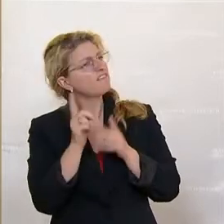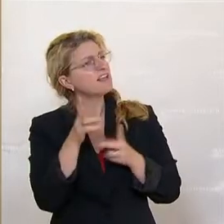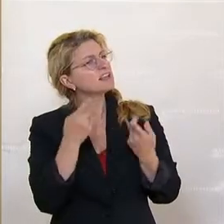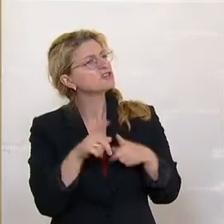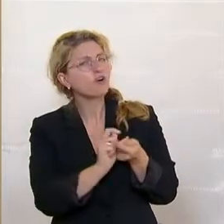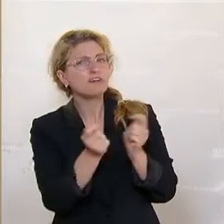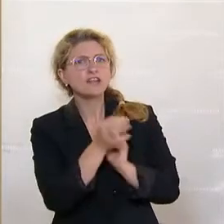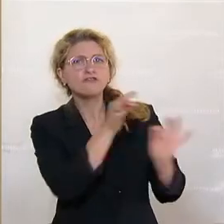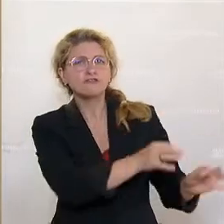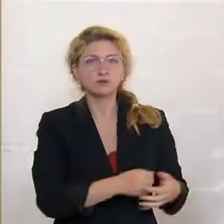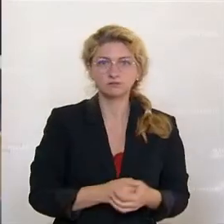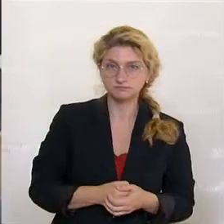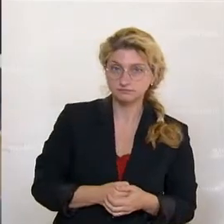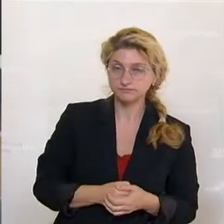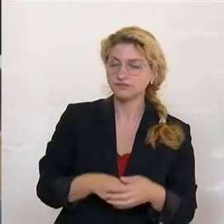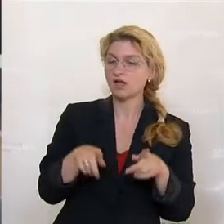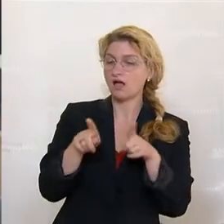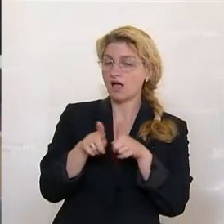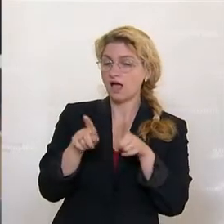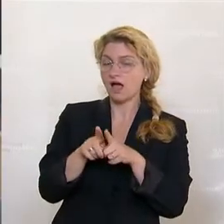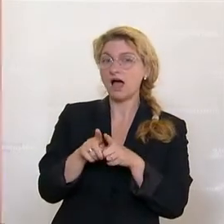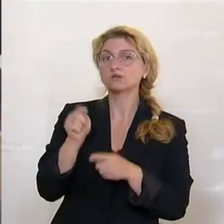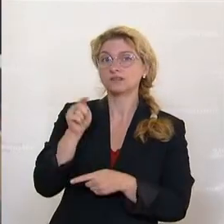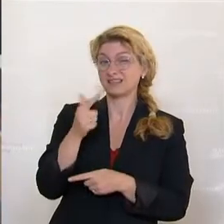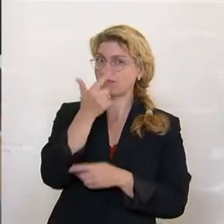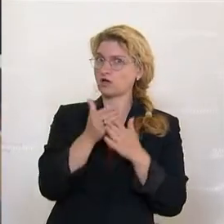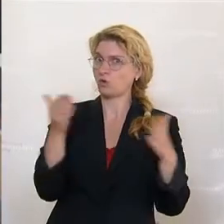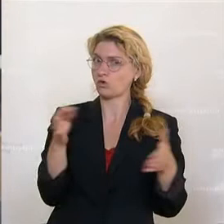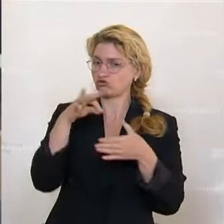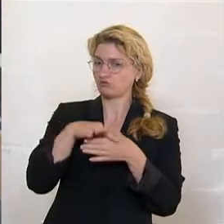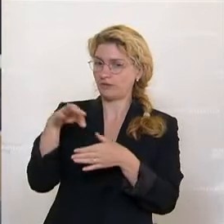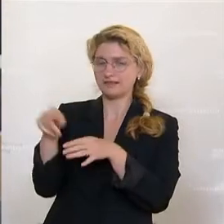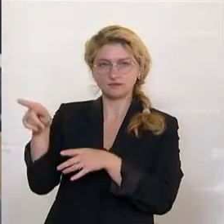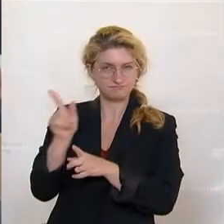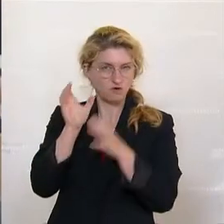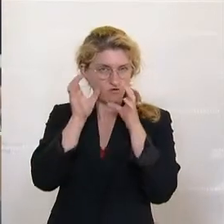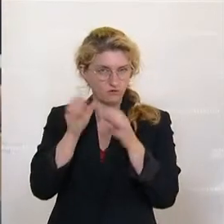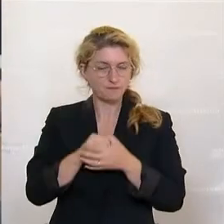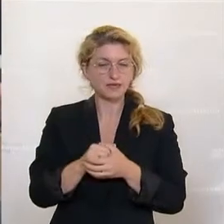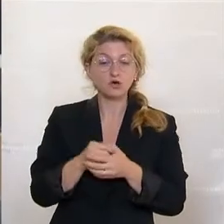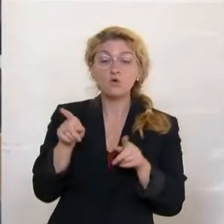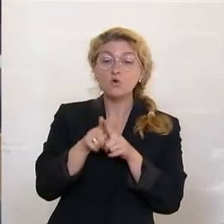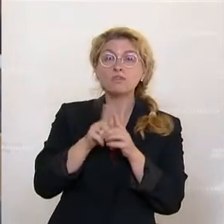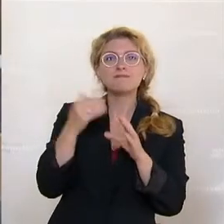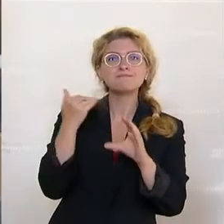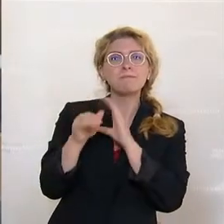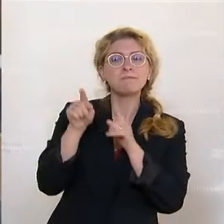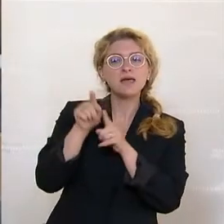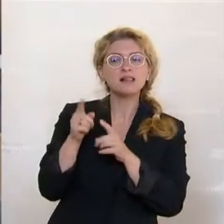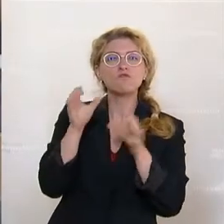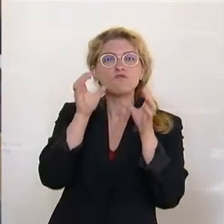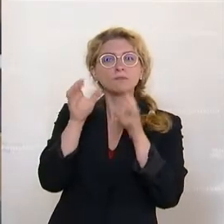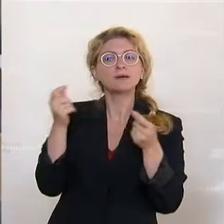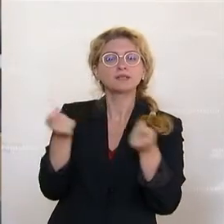eine weitaus höhere Spende, sogar zwei ganz hohe Spenden. Und wir haben das E-Mail des ÖVP-Betreibers, habe